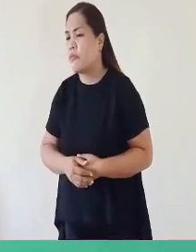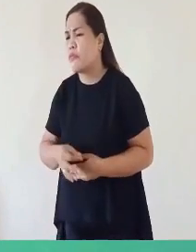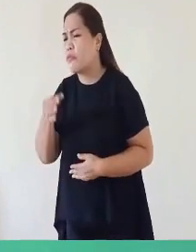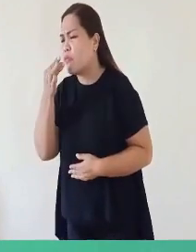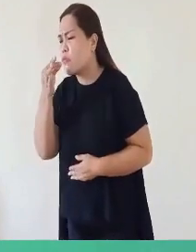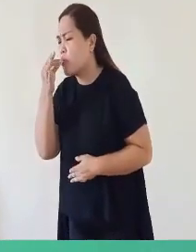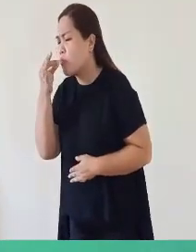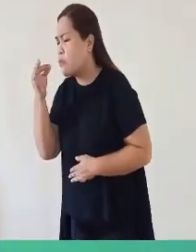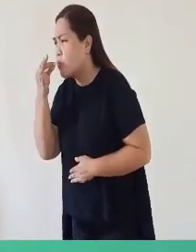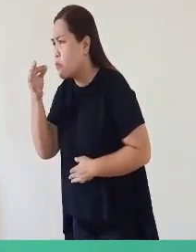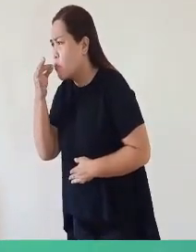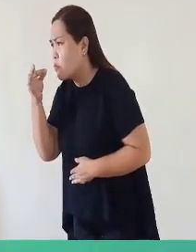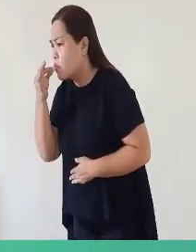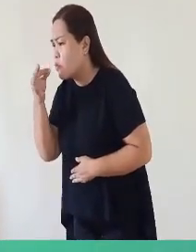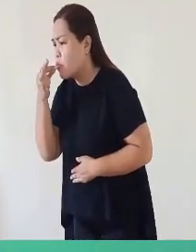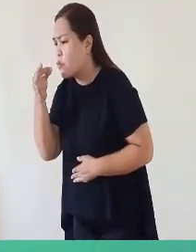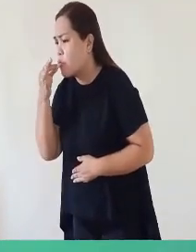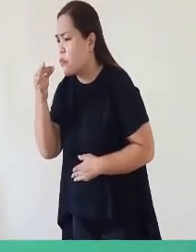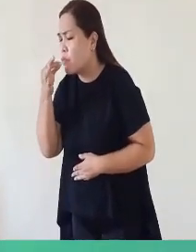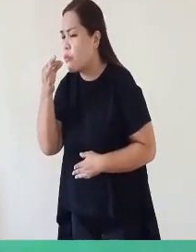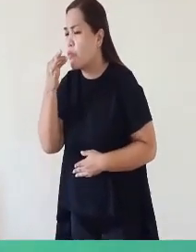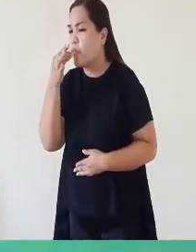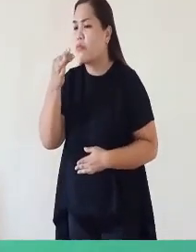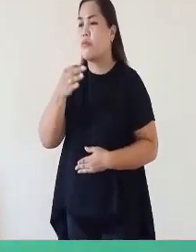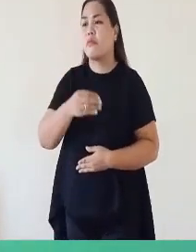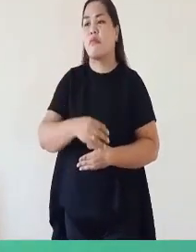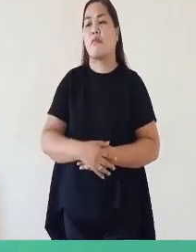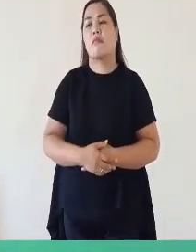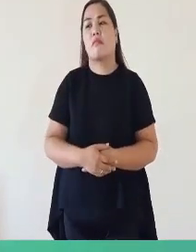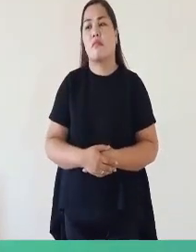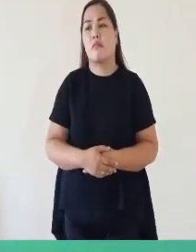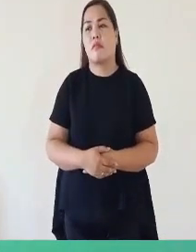May pagkain na po ba?